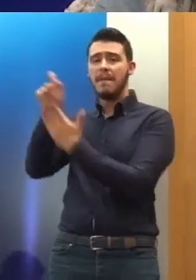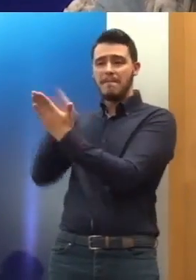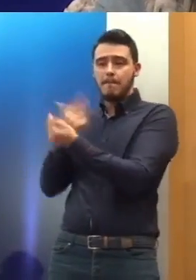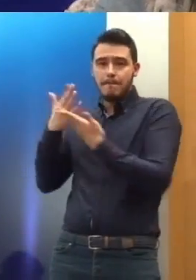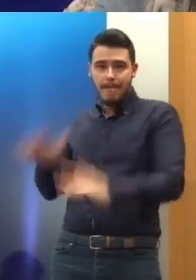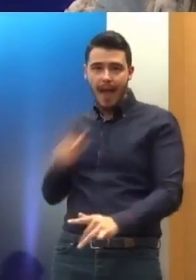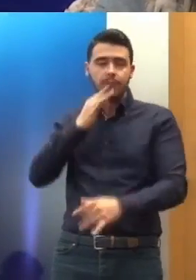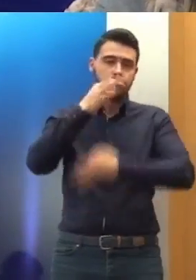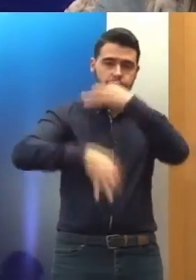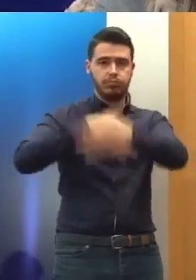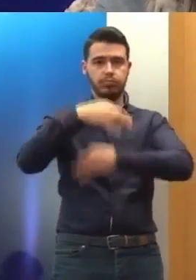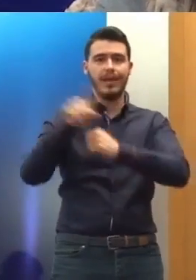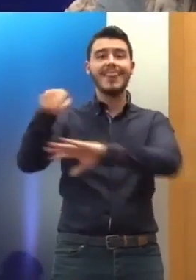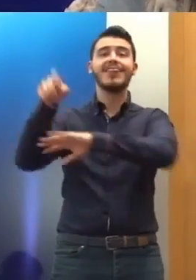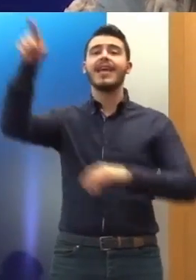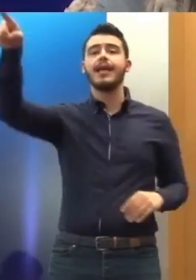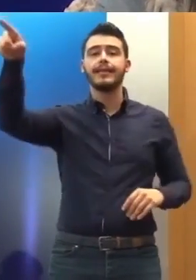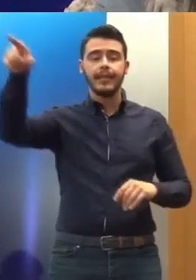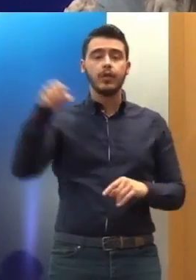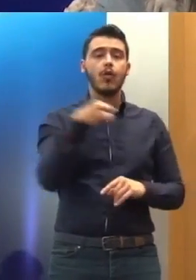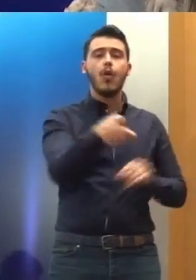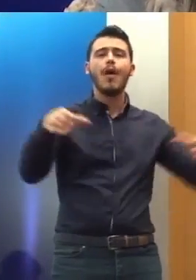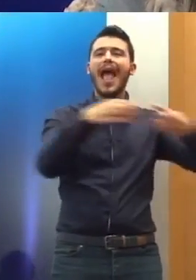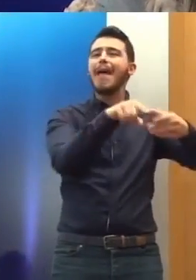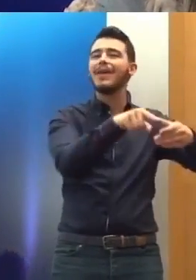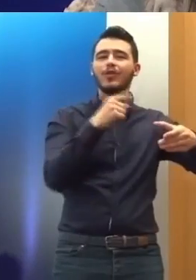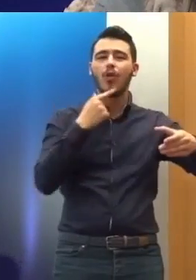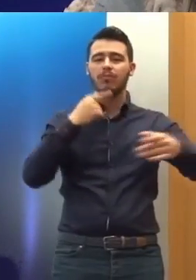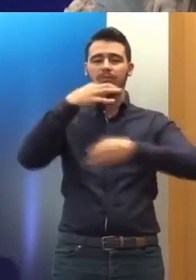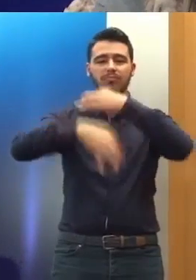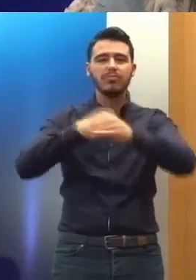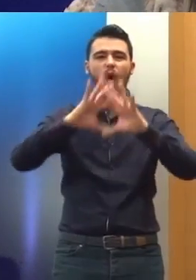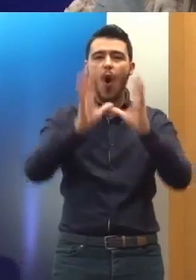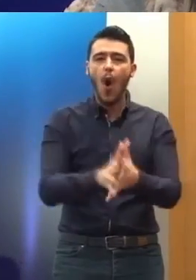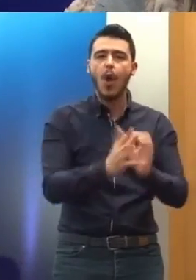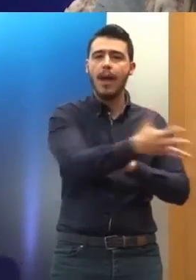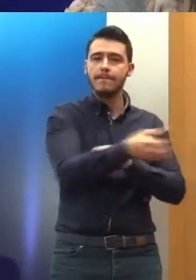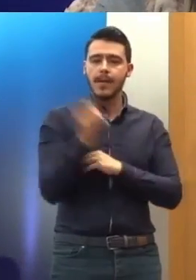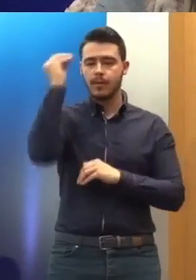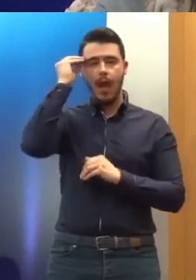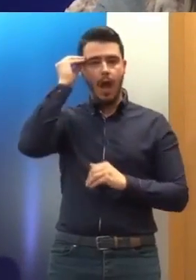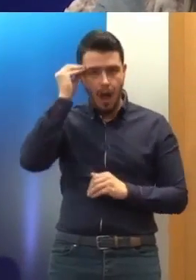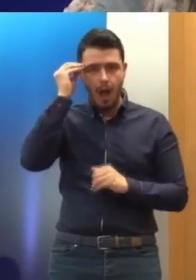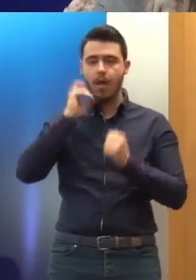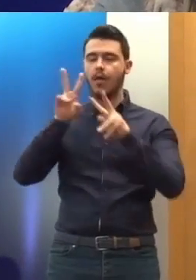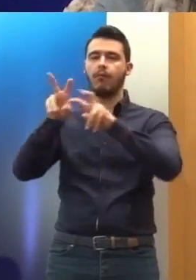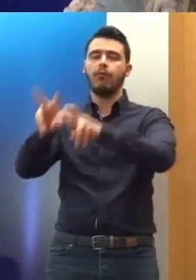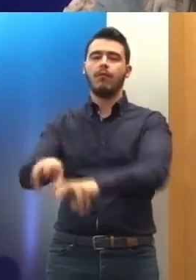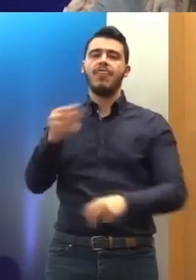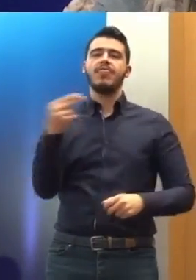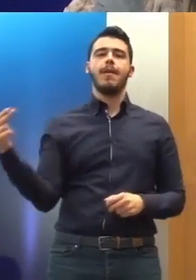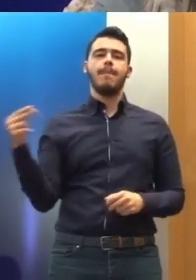Δικαστήριο πάρα πολύ συχνά πάνω στα απορίσματα της Επιτροπής αυτής για να αποφανθεί και αυτό με τη σειρά του, αν η κατάσταση αυτή